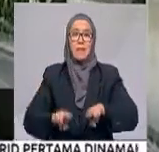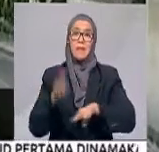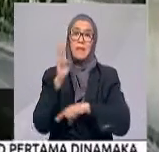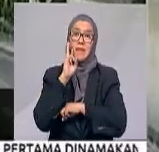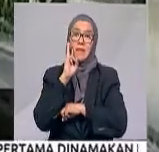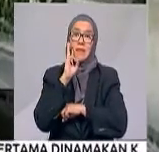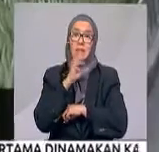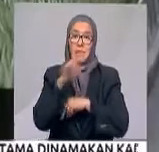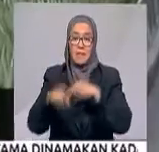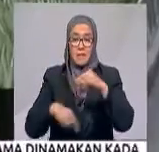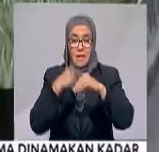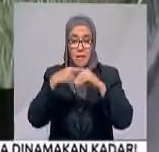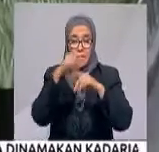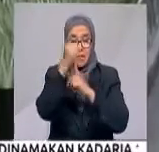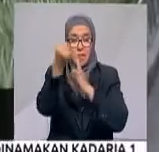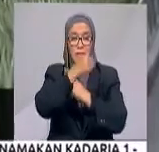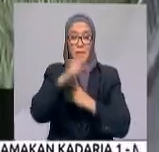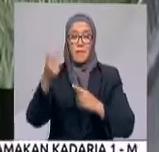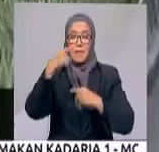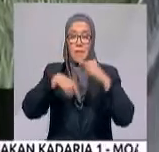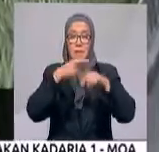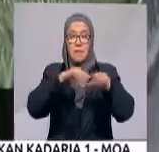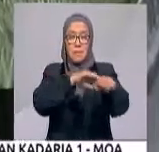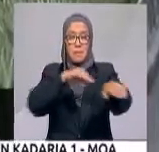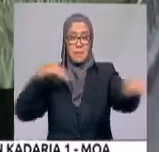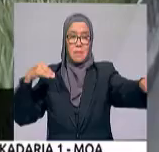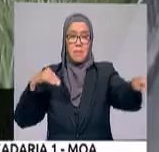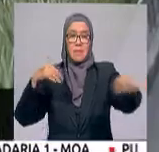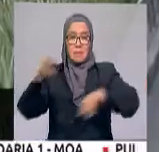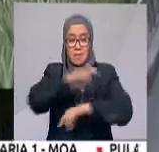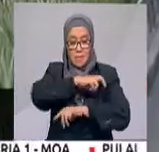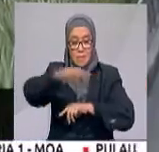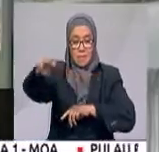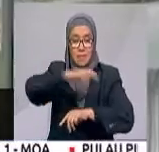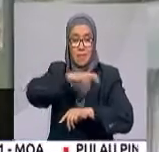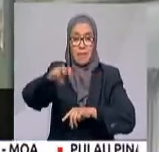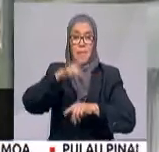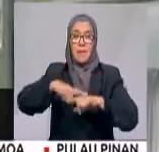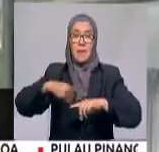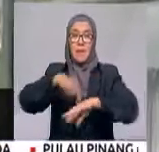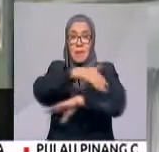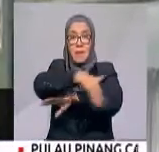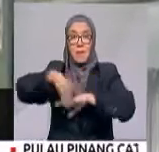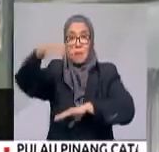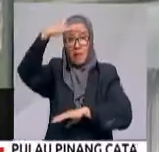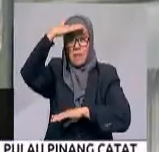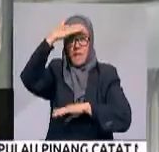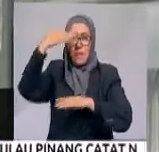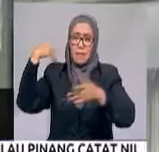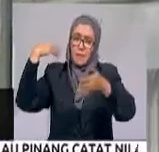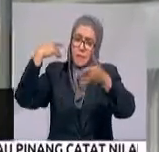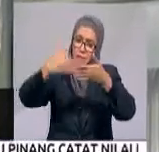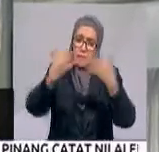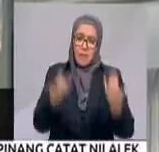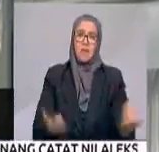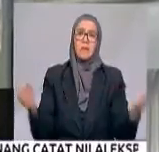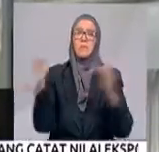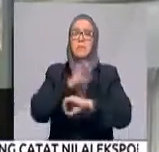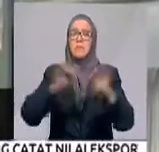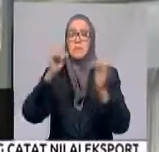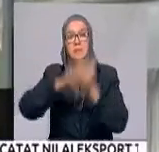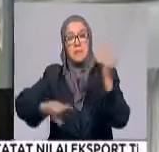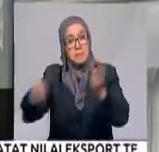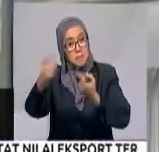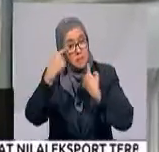perkembangan lain mengenai kesesakan trafik di Tambak Johor, Tunduk Temahadir berkata sehingga kini belum ada sebarang perkembangan dari Singapura